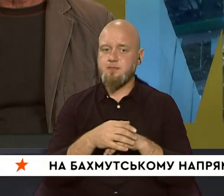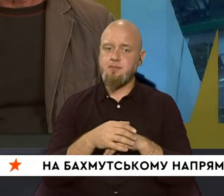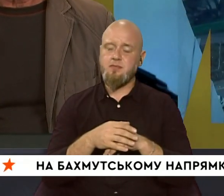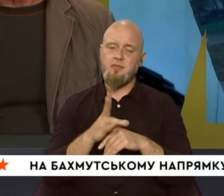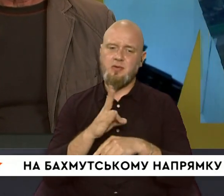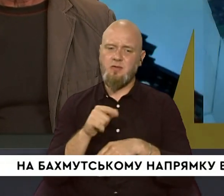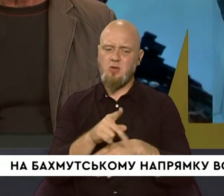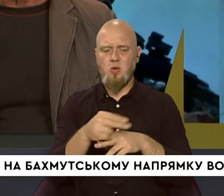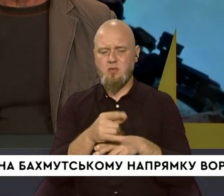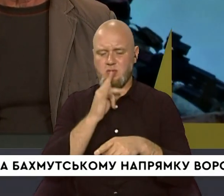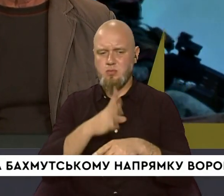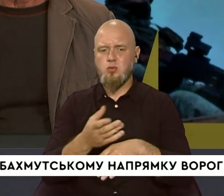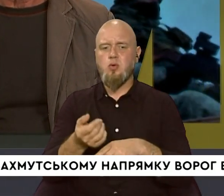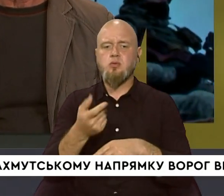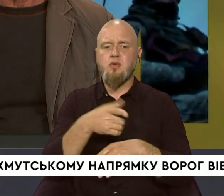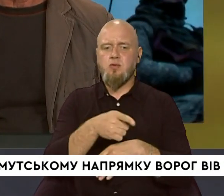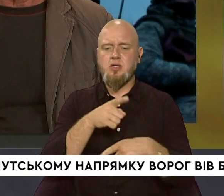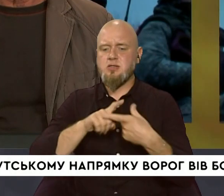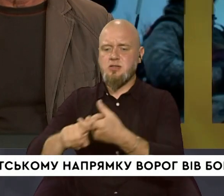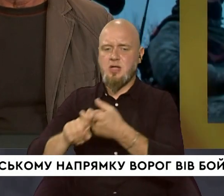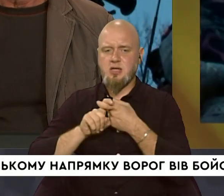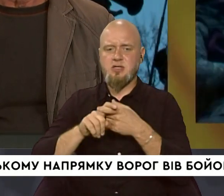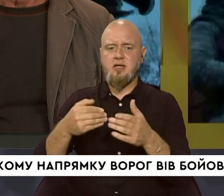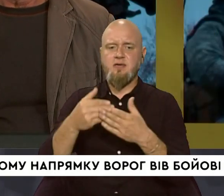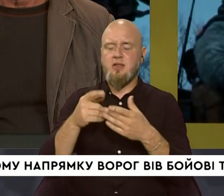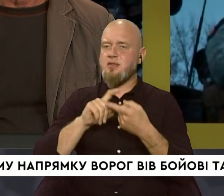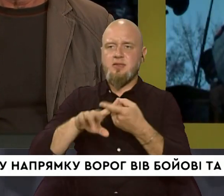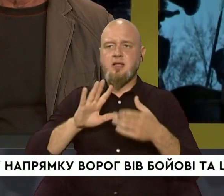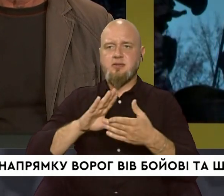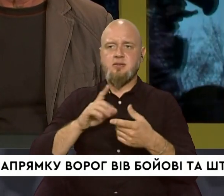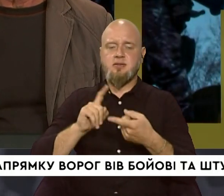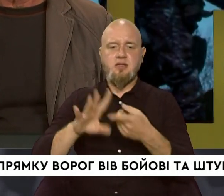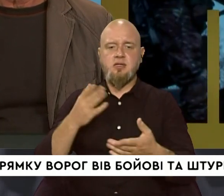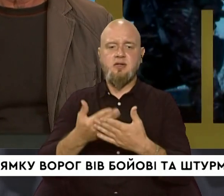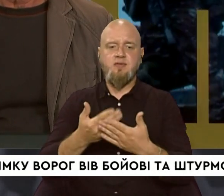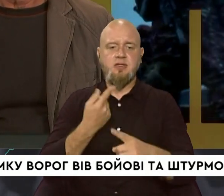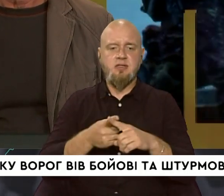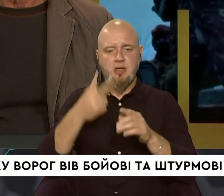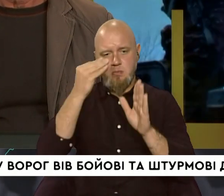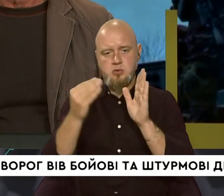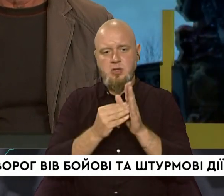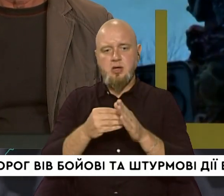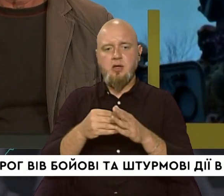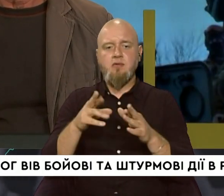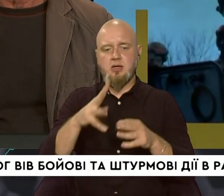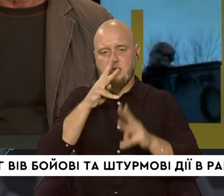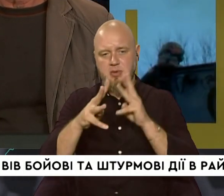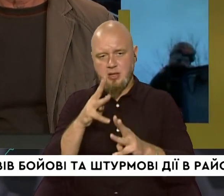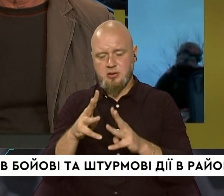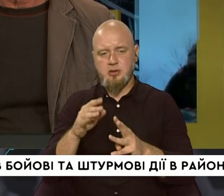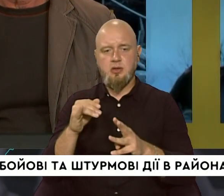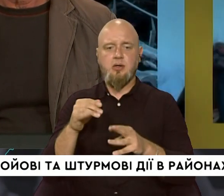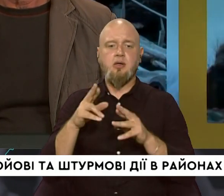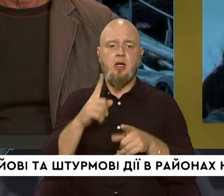Ні, вони коригуватись не будуть, поскільки вони залежать від тих показників, таких показників, як заробітна плата,